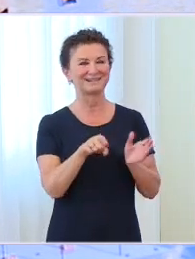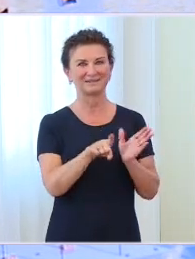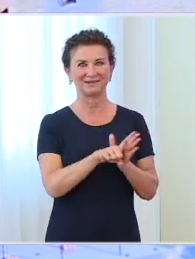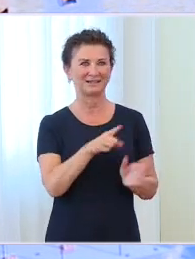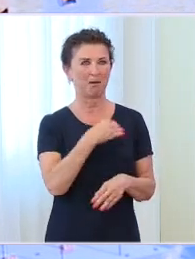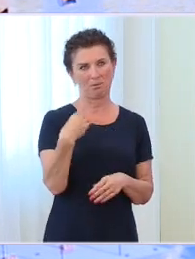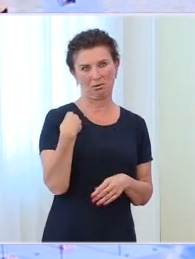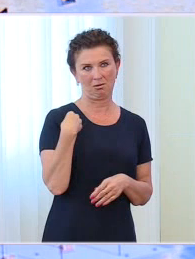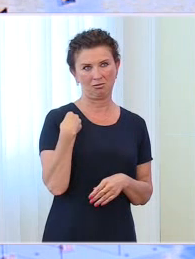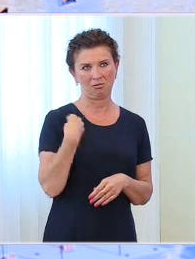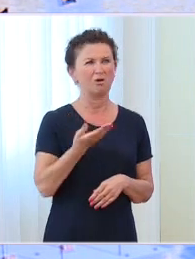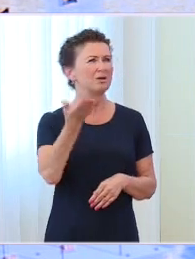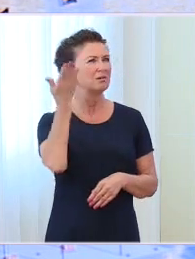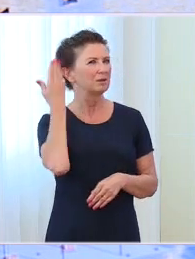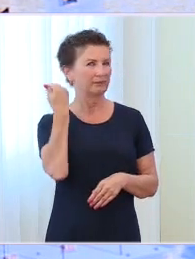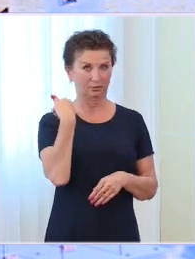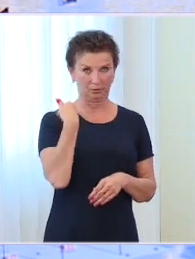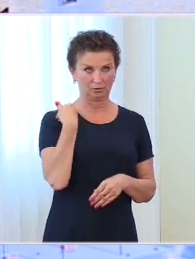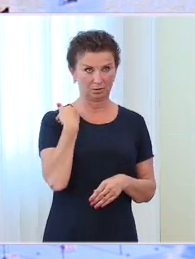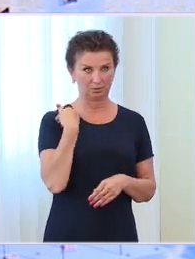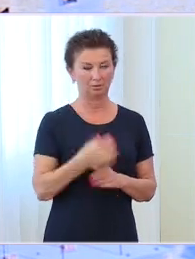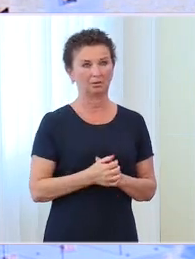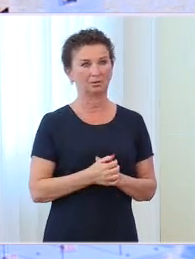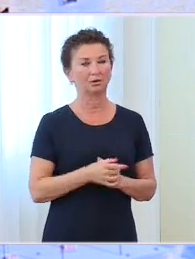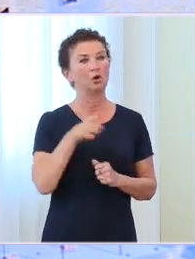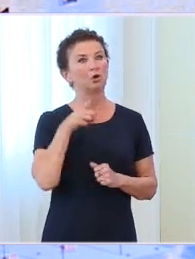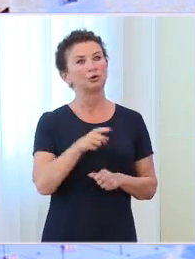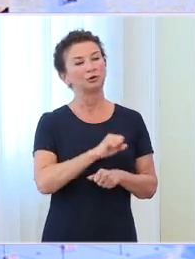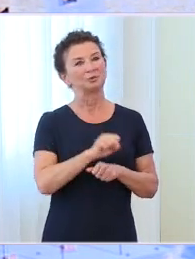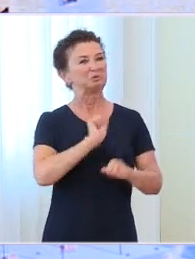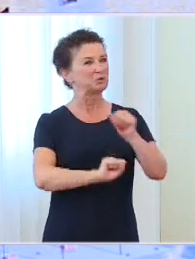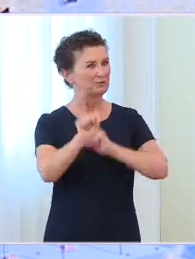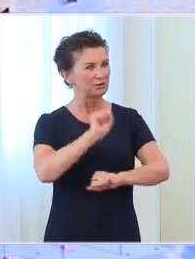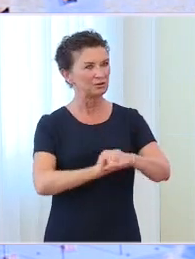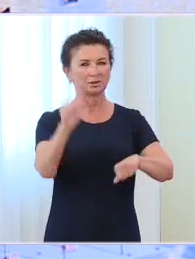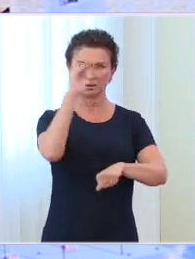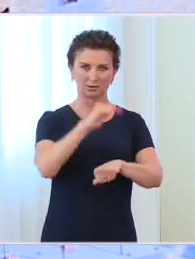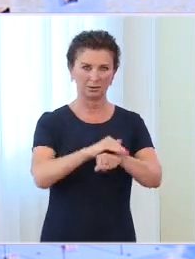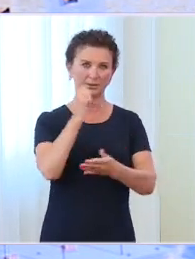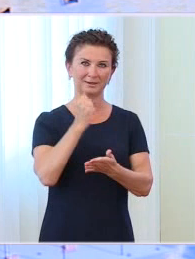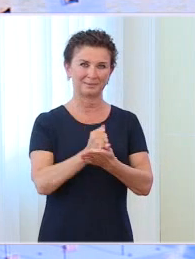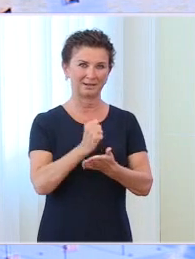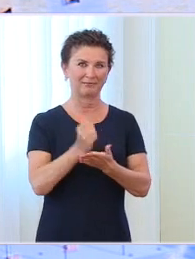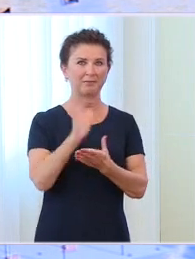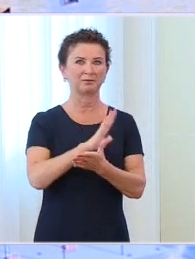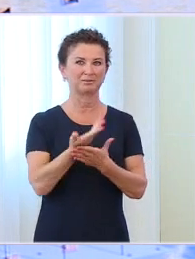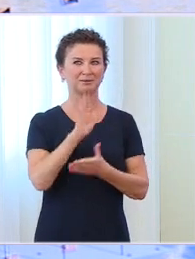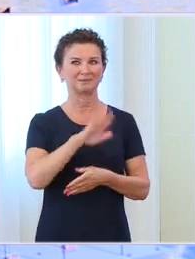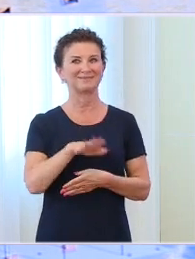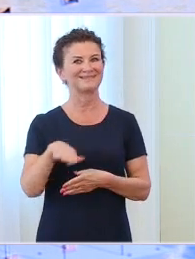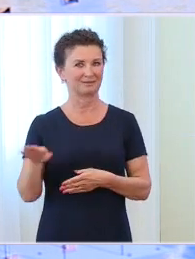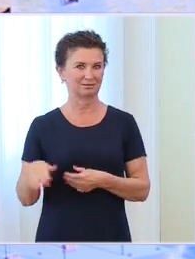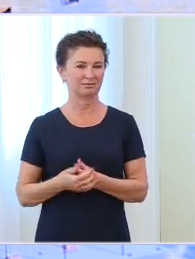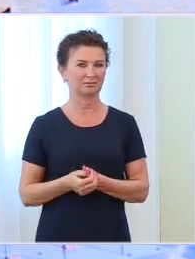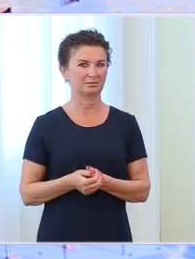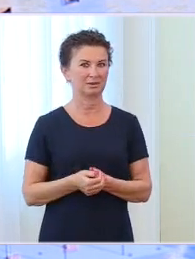zeszłego. Odbywają się te ćwiczenia zgodnie z prawem międzynarodowym. Są w pełni przejrzyste dla wszystkich obserwatorów.